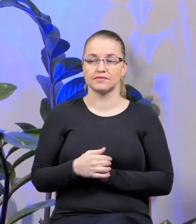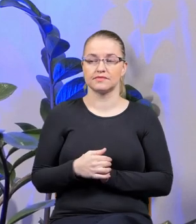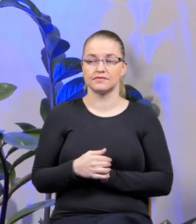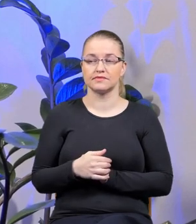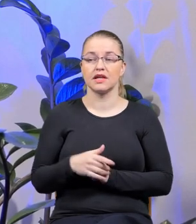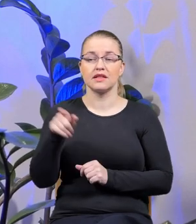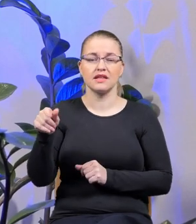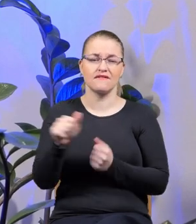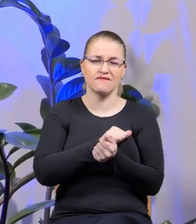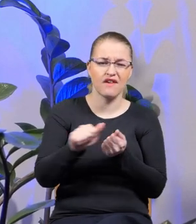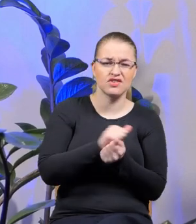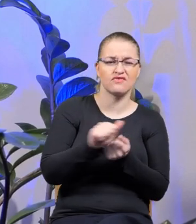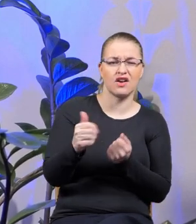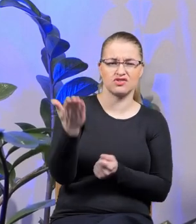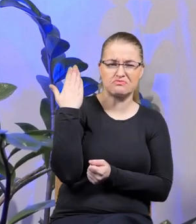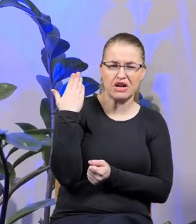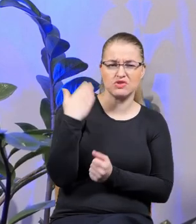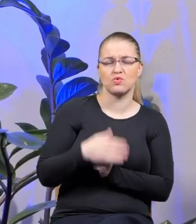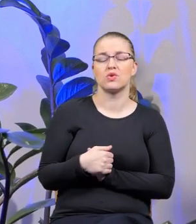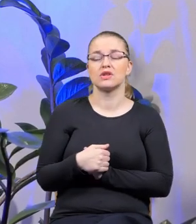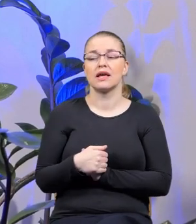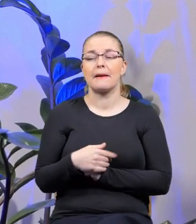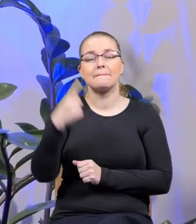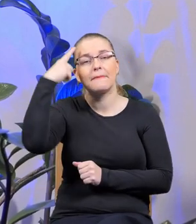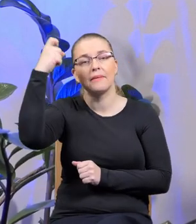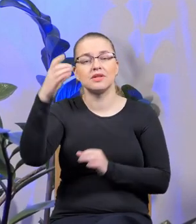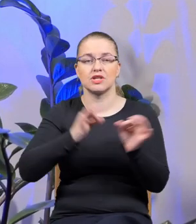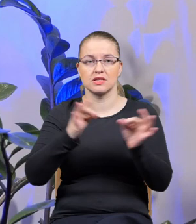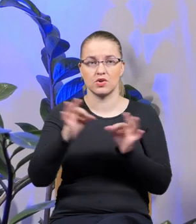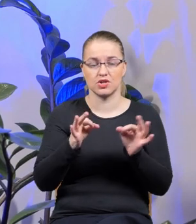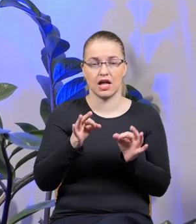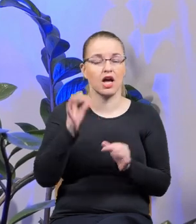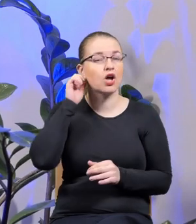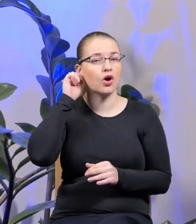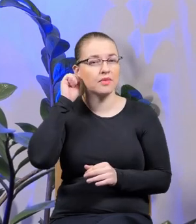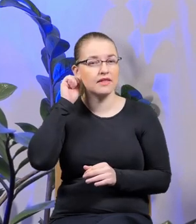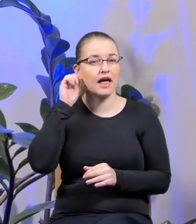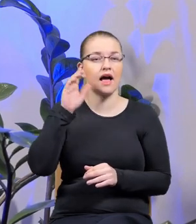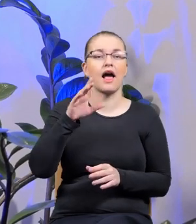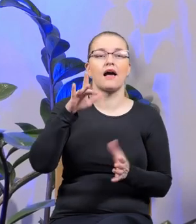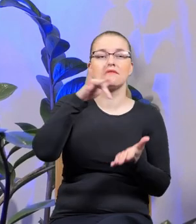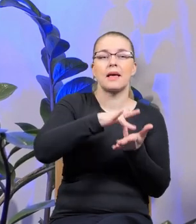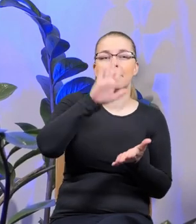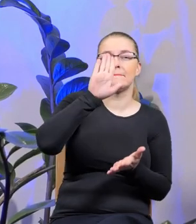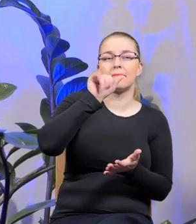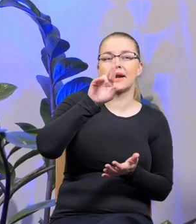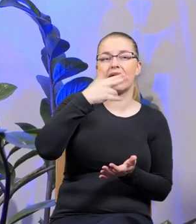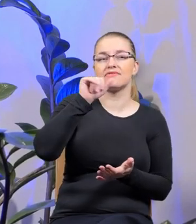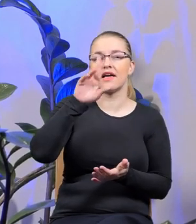się zmagasz, o tej pamięci historycznej, że kobieta w Brenner, tam gdzie